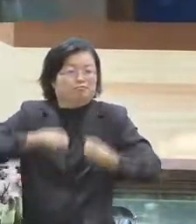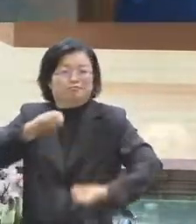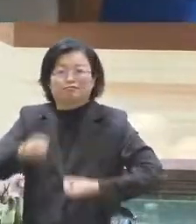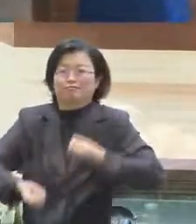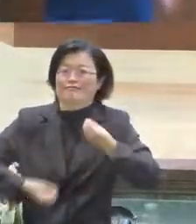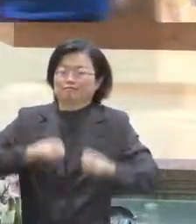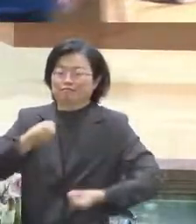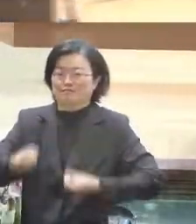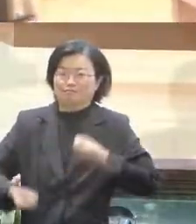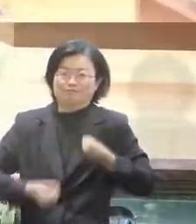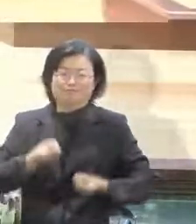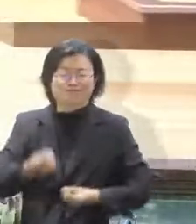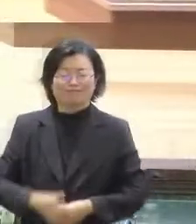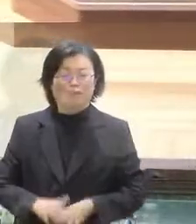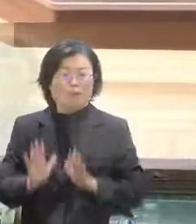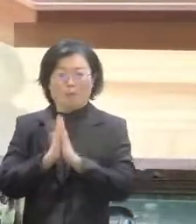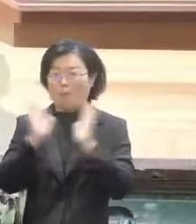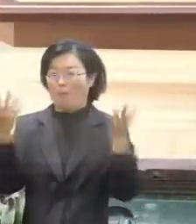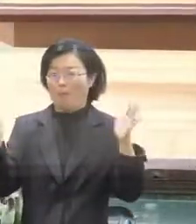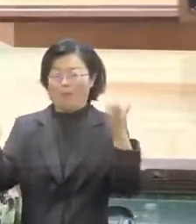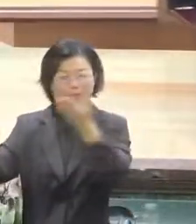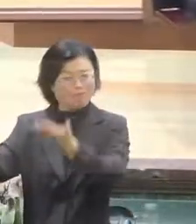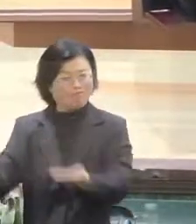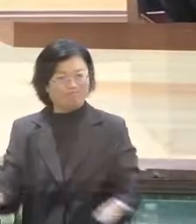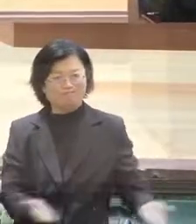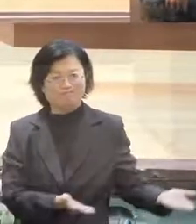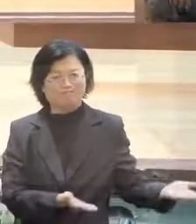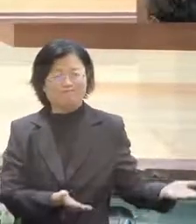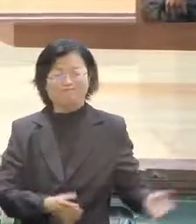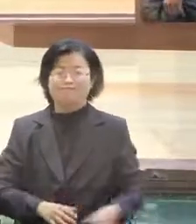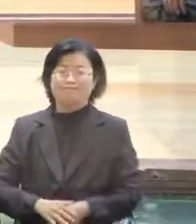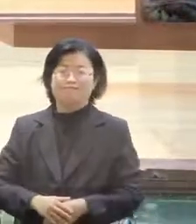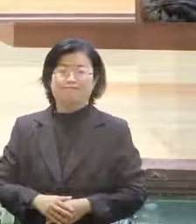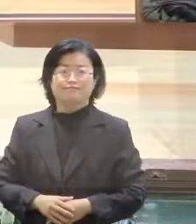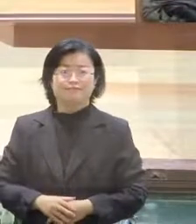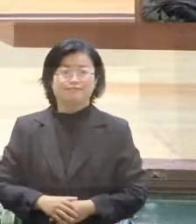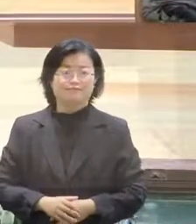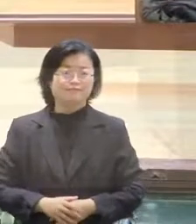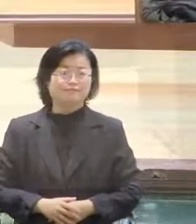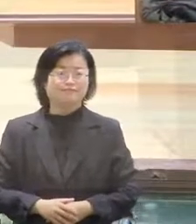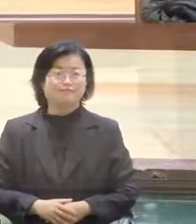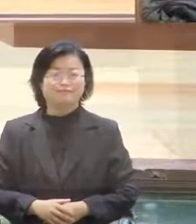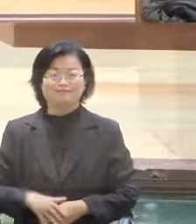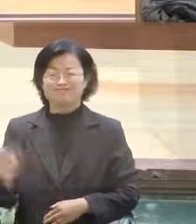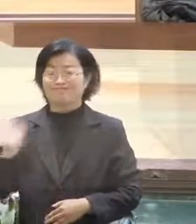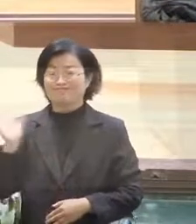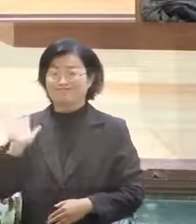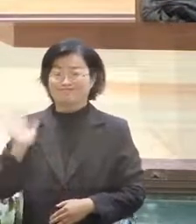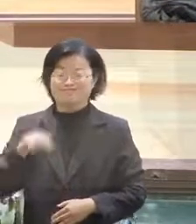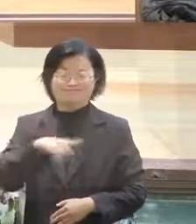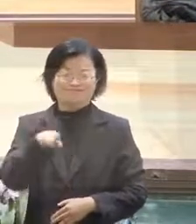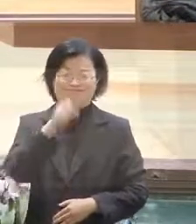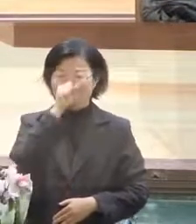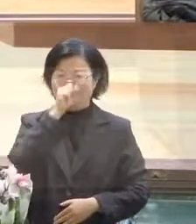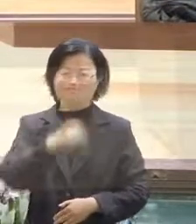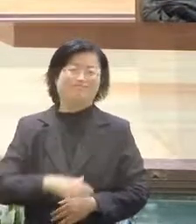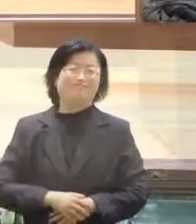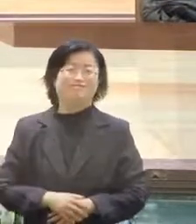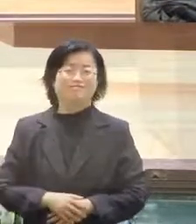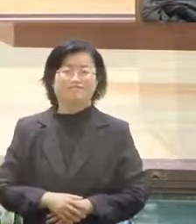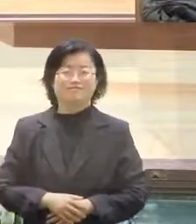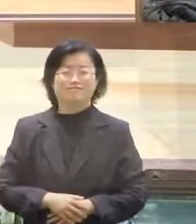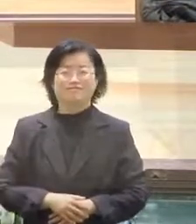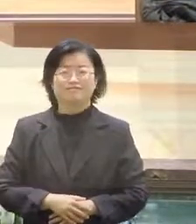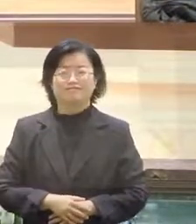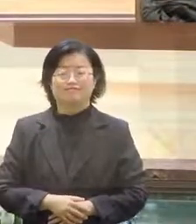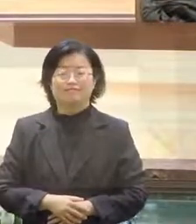好我們掌聲歡迎三位到現場對謝謝嗨嗨嗨嗨哈囉大家好嗨嗨嗨我是舊松